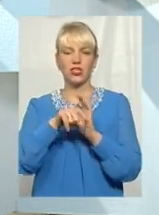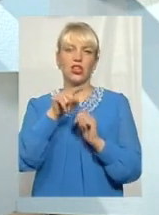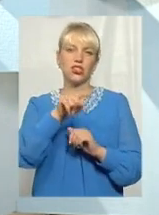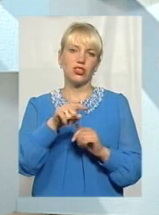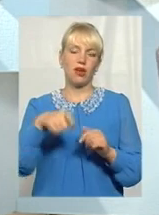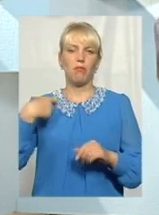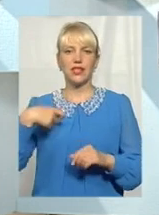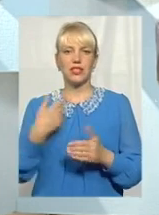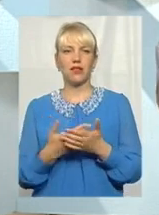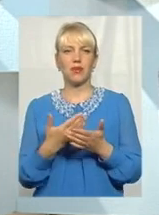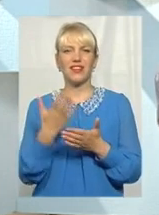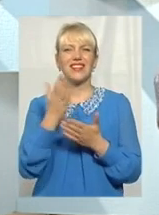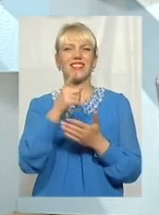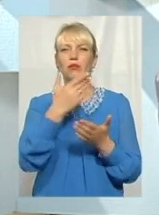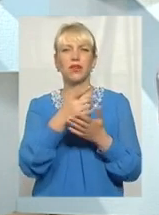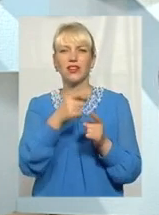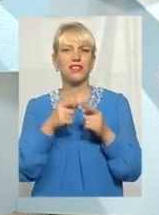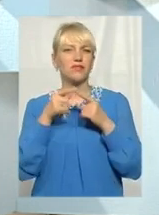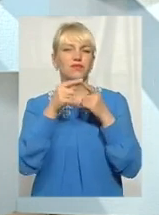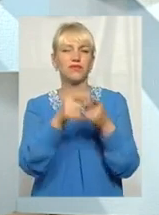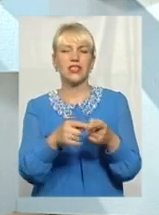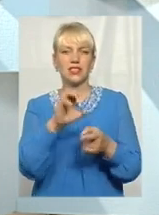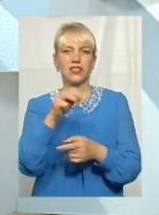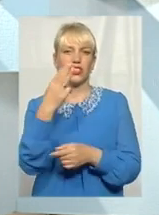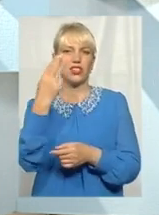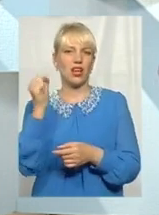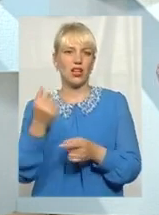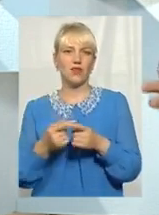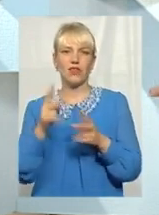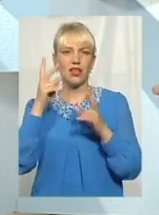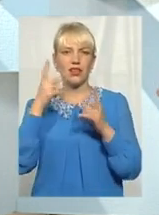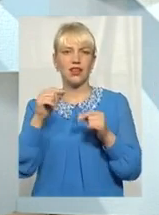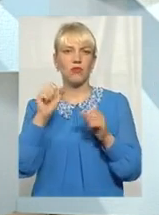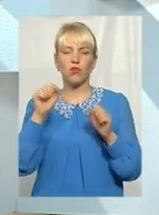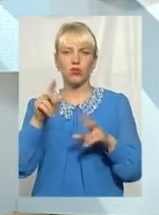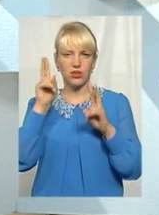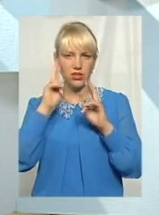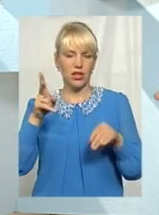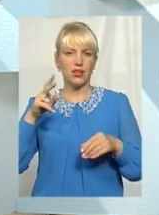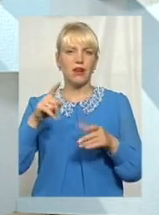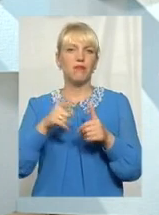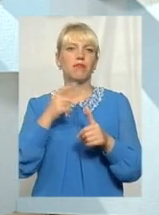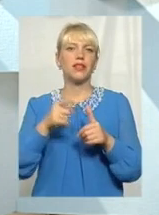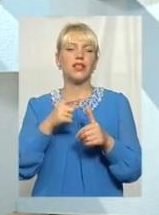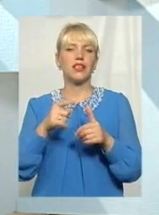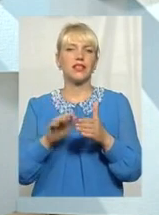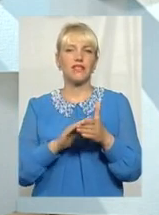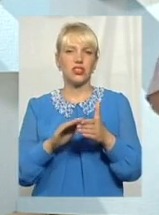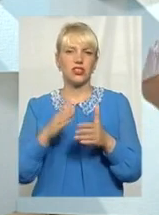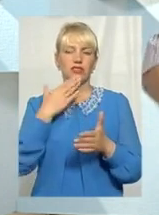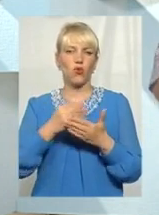є такі Штати в глибині, там десь США, де вони можуть не знати, як прізвища президента, власне кажучи, для них це нічого не міняє.